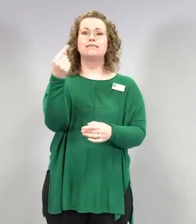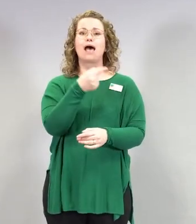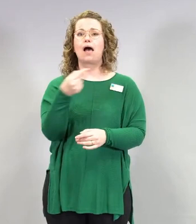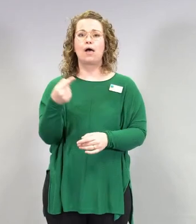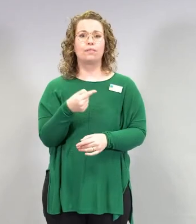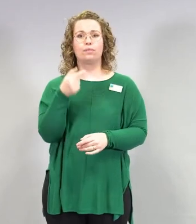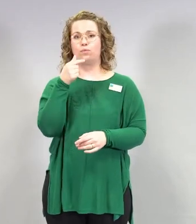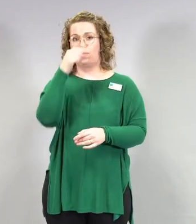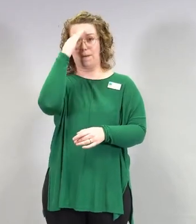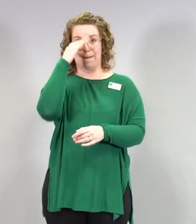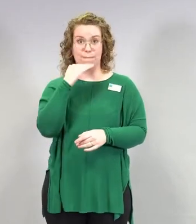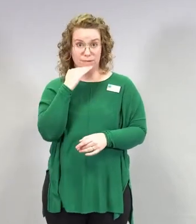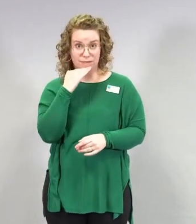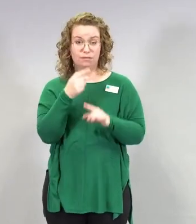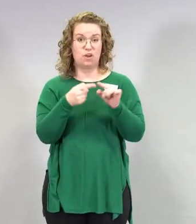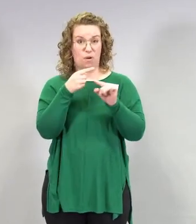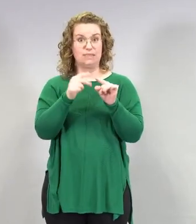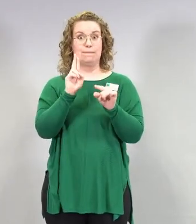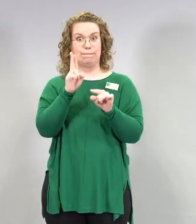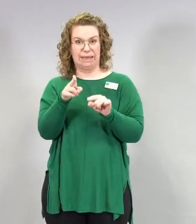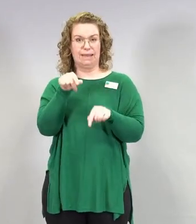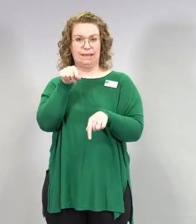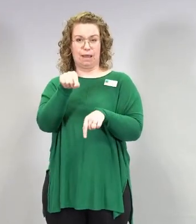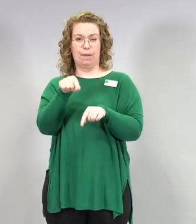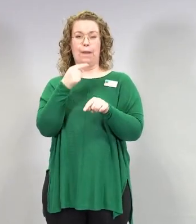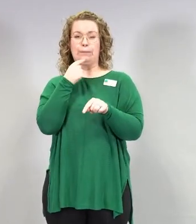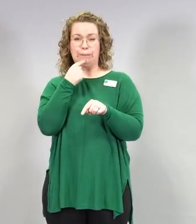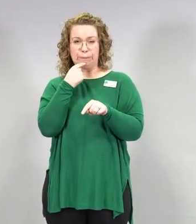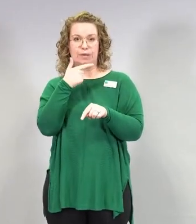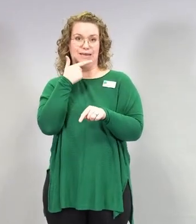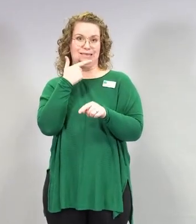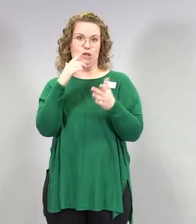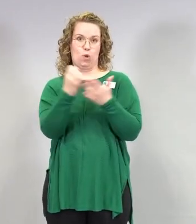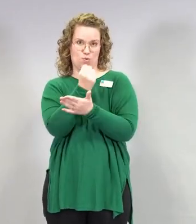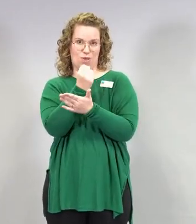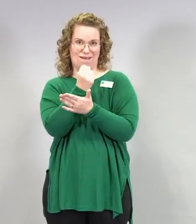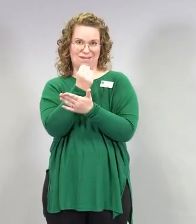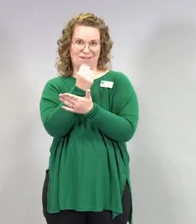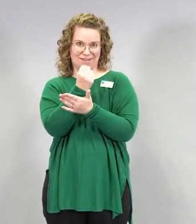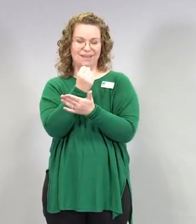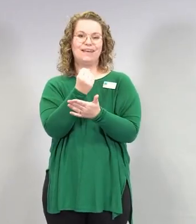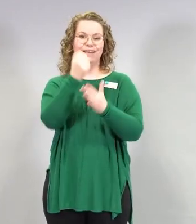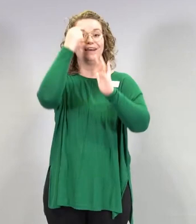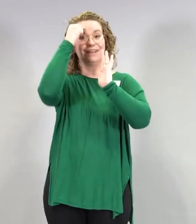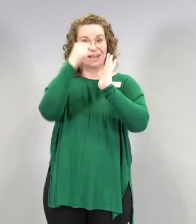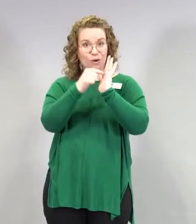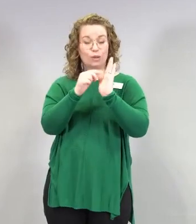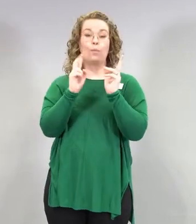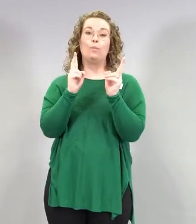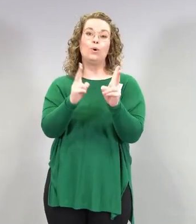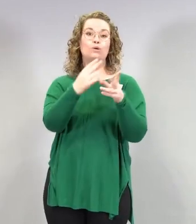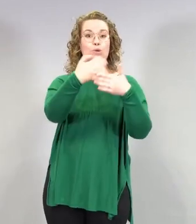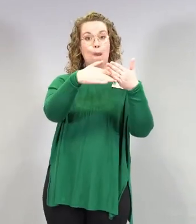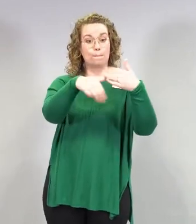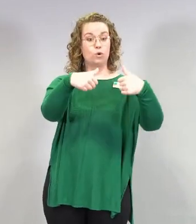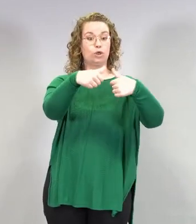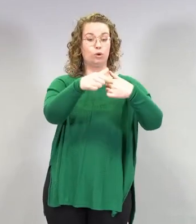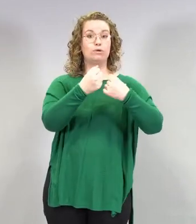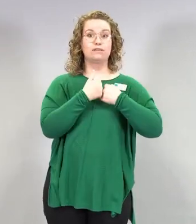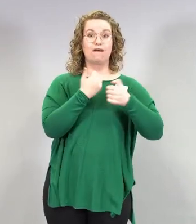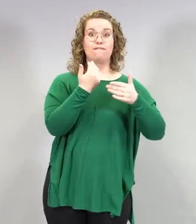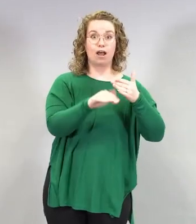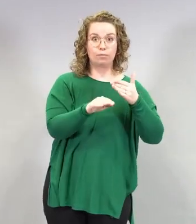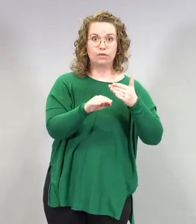henkilöitä, että se riski tulee esille. Ja sen vuoksi me tarvitaan tätä myyntiluvan jälkeistä tutkimusta. Ne on